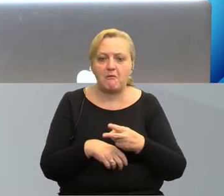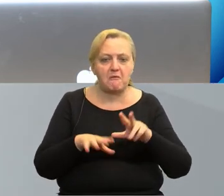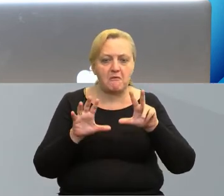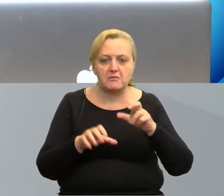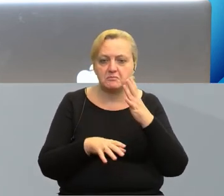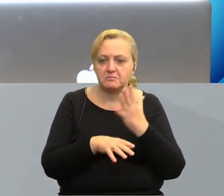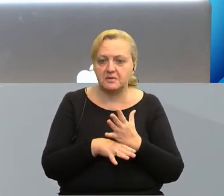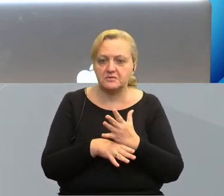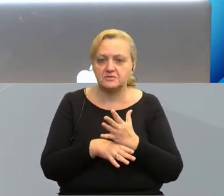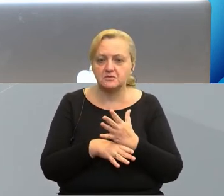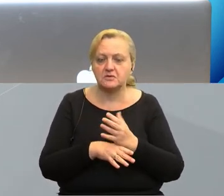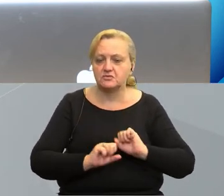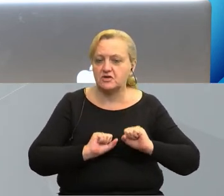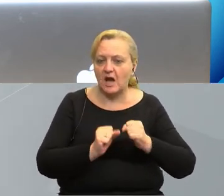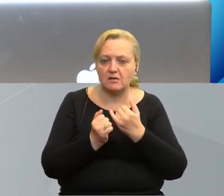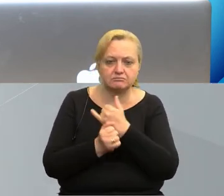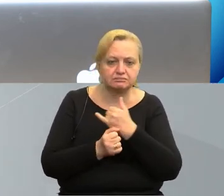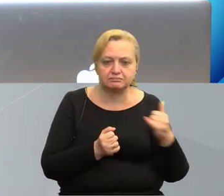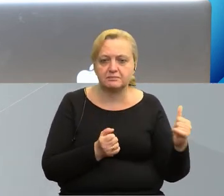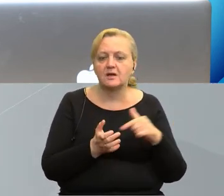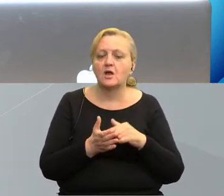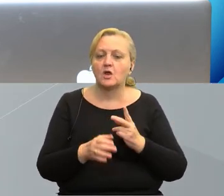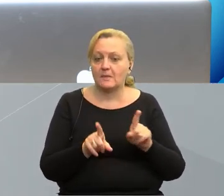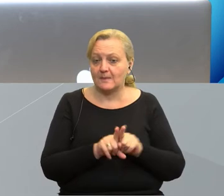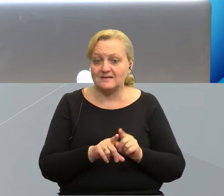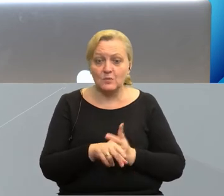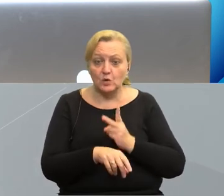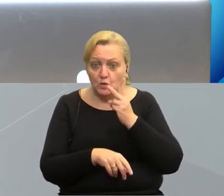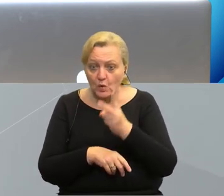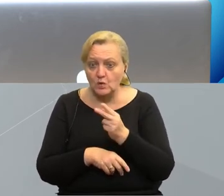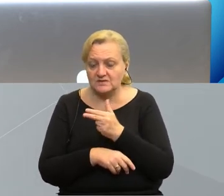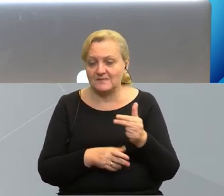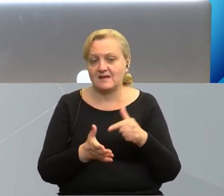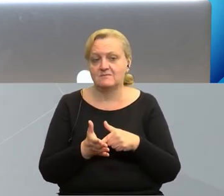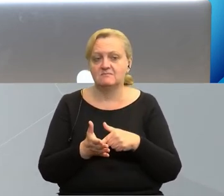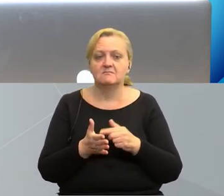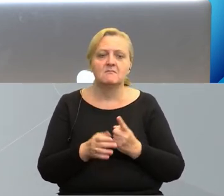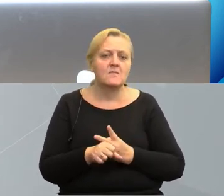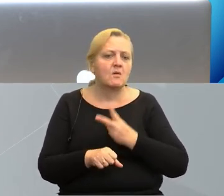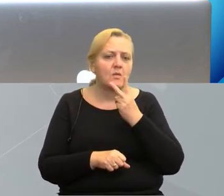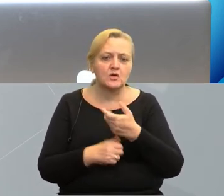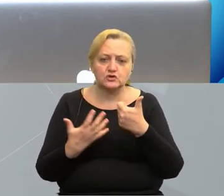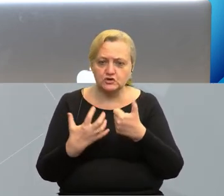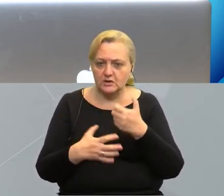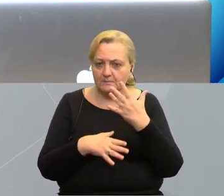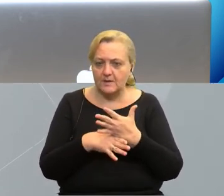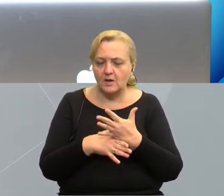wspólnych działań. W zakresie dostępności ponad 650